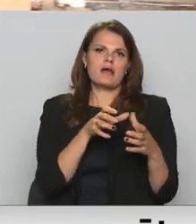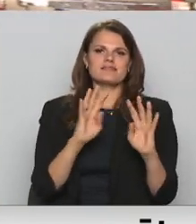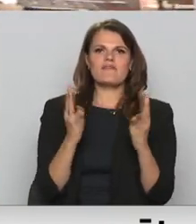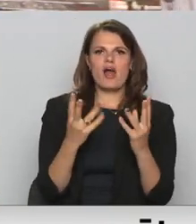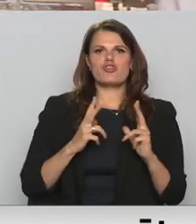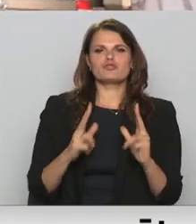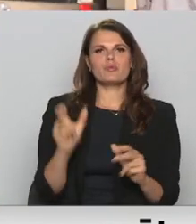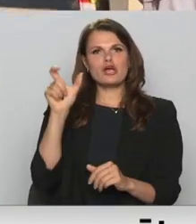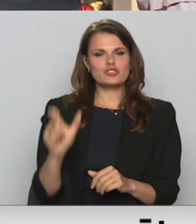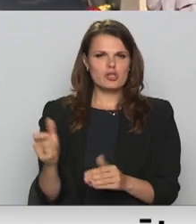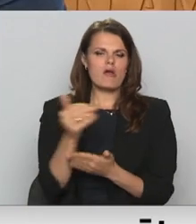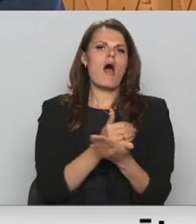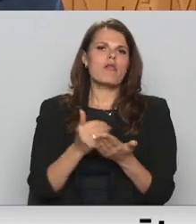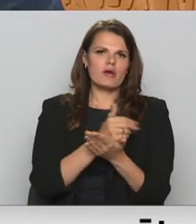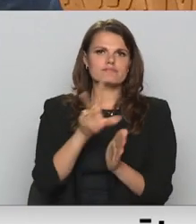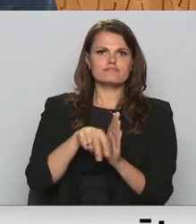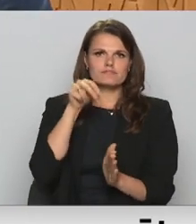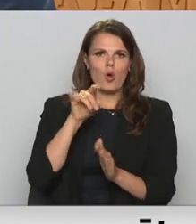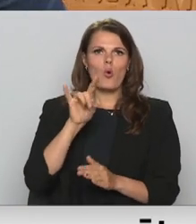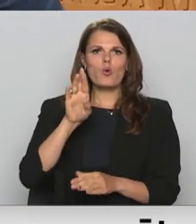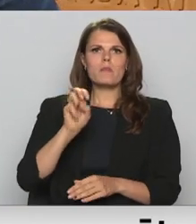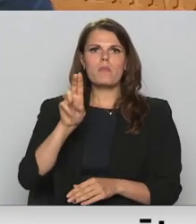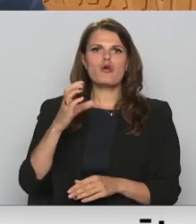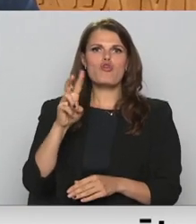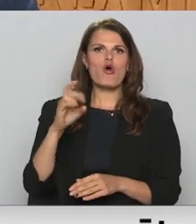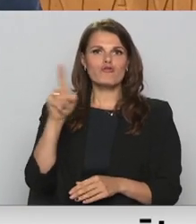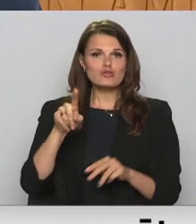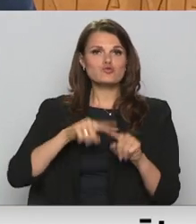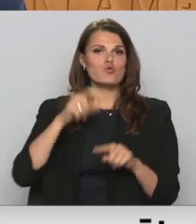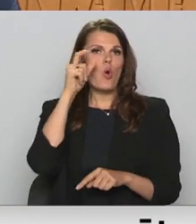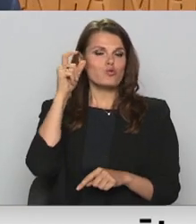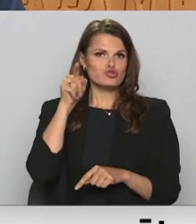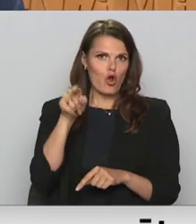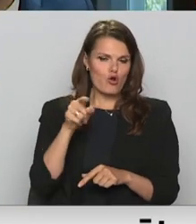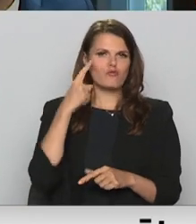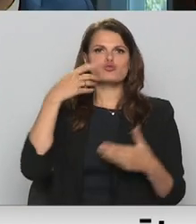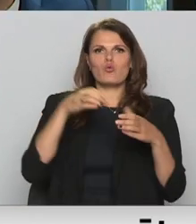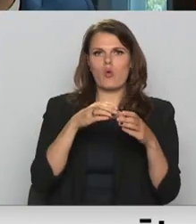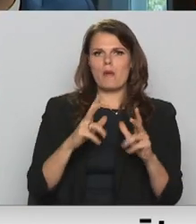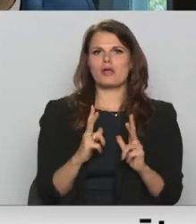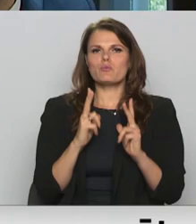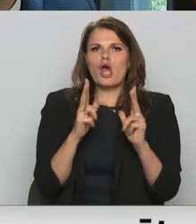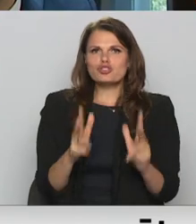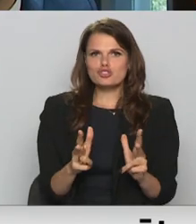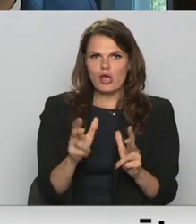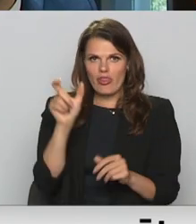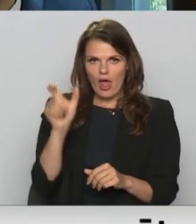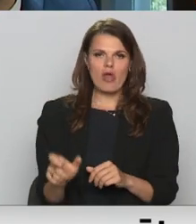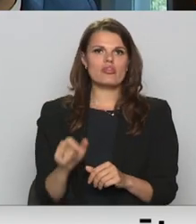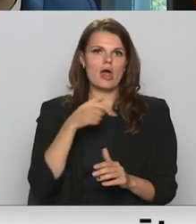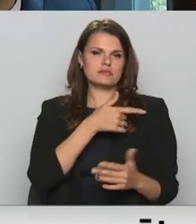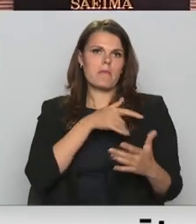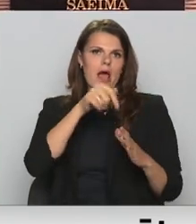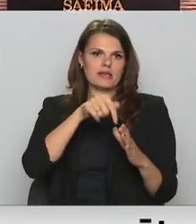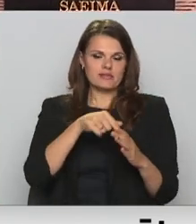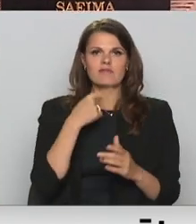Urbanovičs, savukārt Eiroparlamentārietis Nils Ušakovs, atkal kļuvis par partijas domas priekšsēdētāju. Saskaņas solika vēlēšanu sarakstu